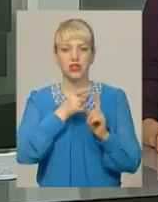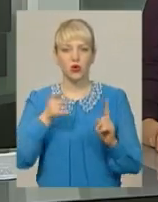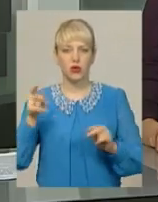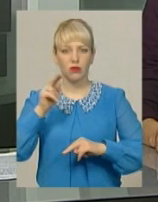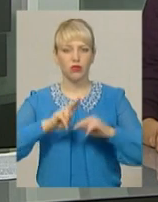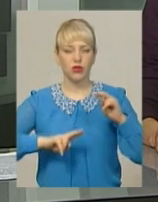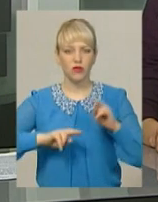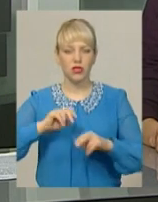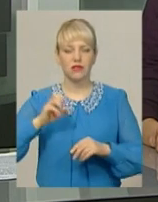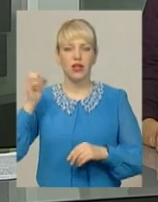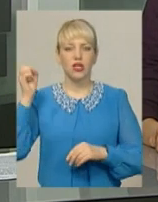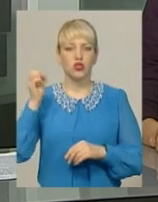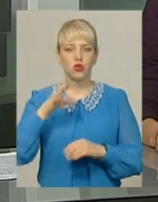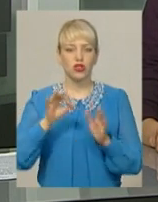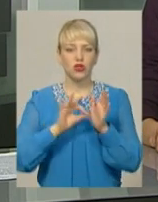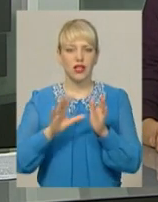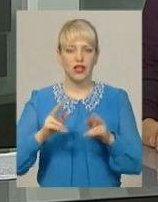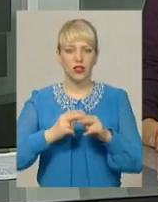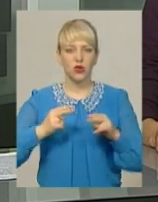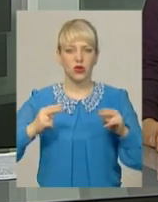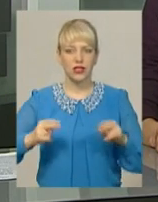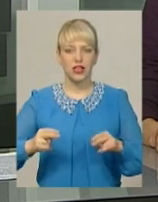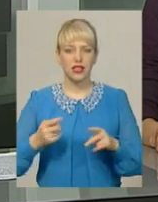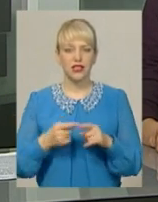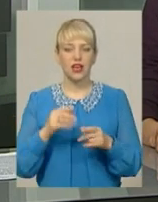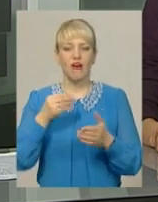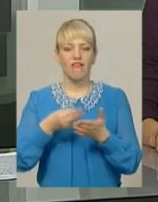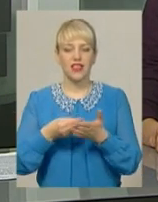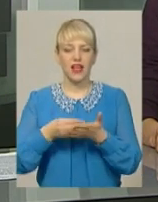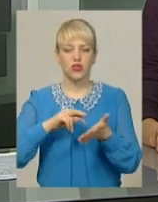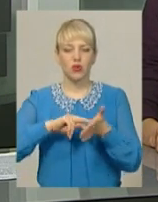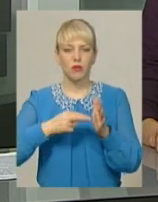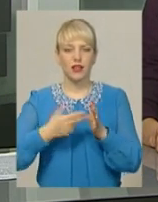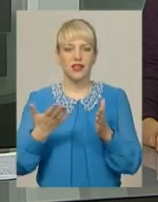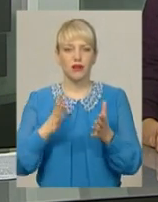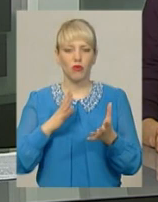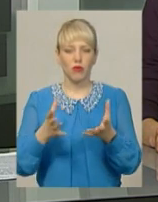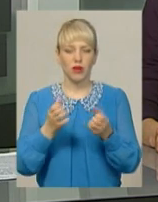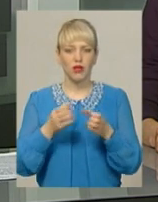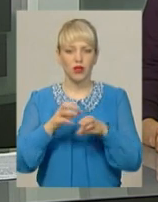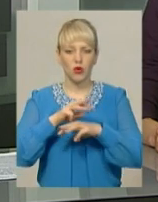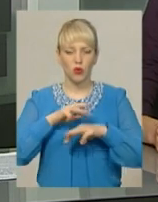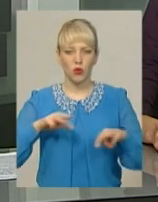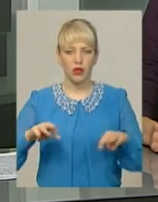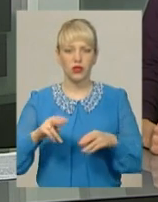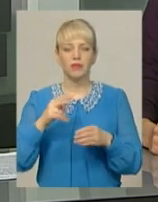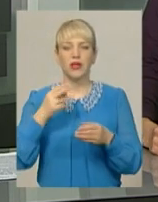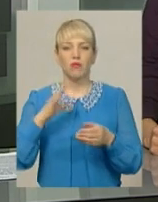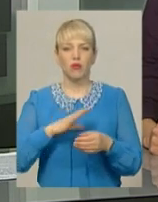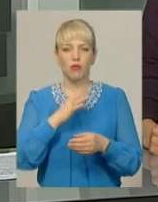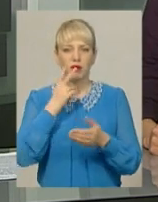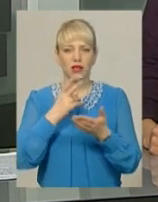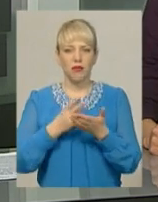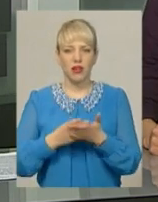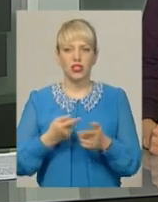електростанції. У фінансовому плані «Енергоатому», котрий був прийнятий урядом 4 квітня, передбачено виділення майже 4,5